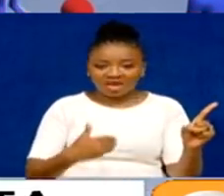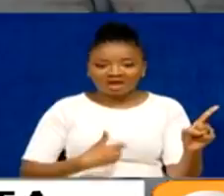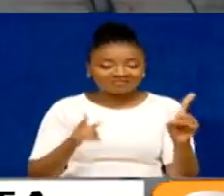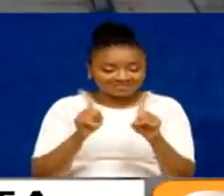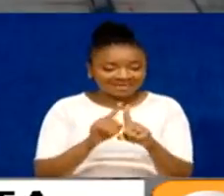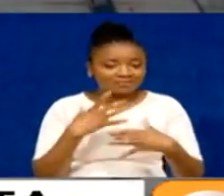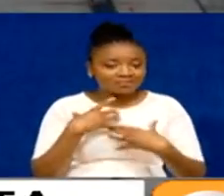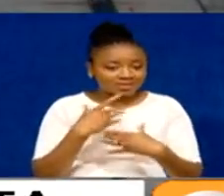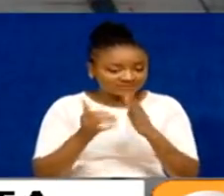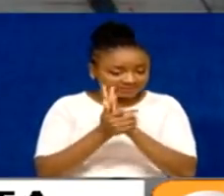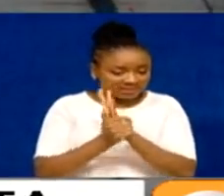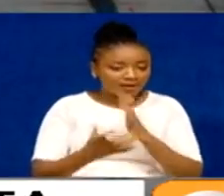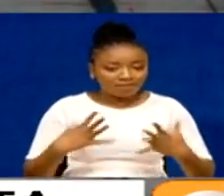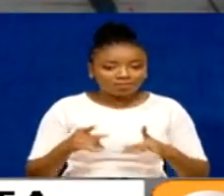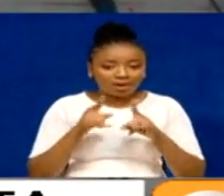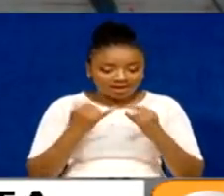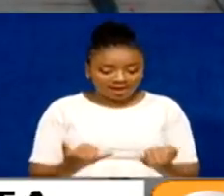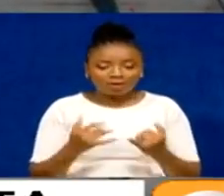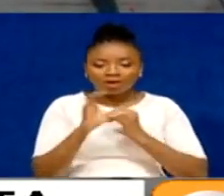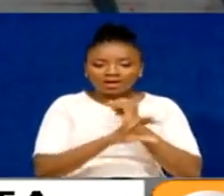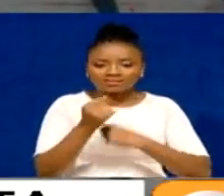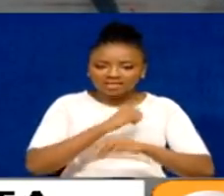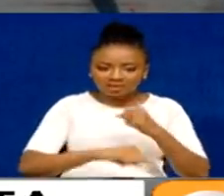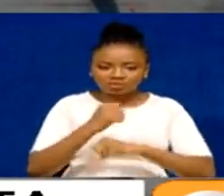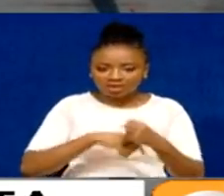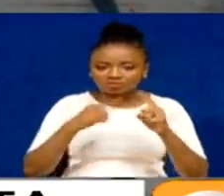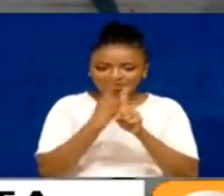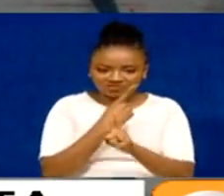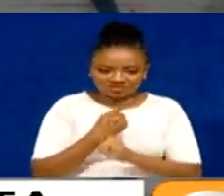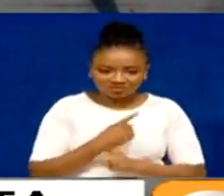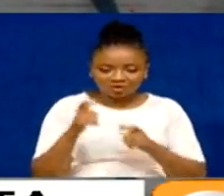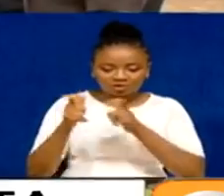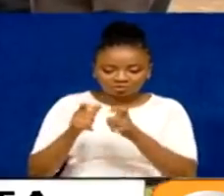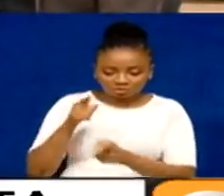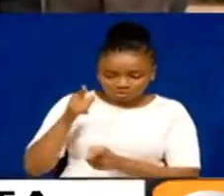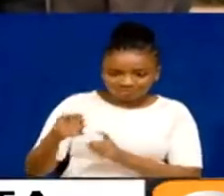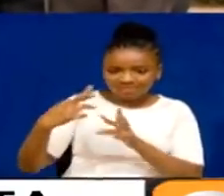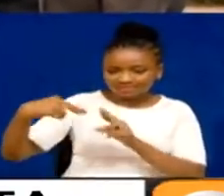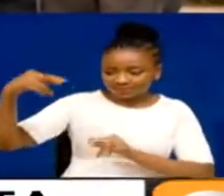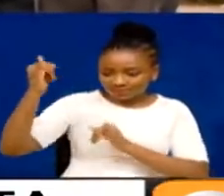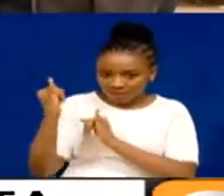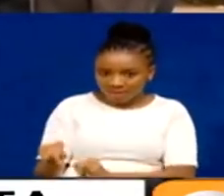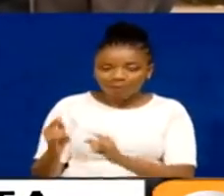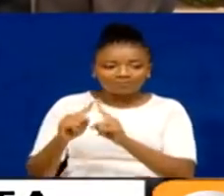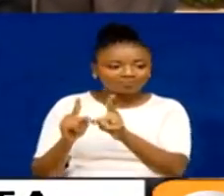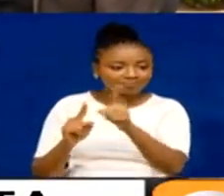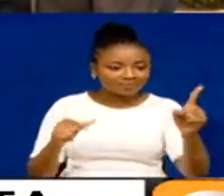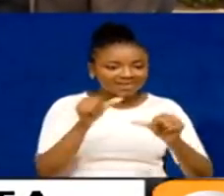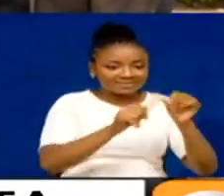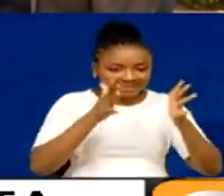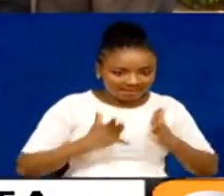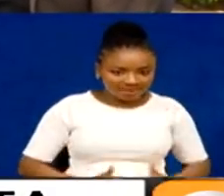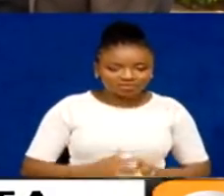watahalamu na huku dunia ikiwa mbioni kukabiliana na aina hii mpia ya corona, kuwepo kwa wanasayansi na